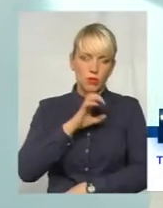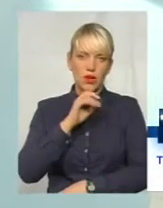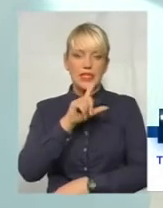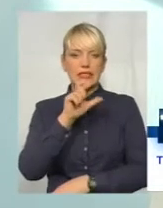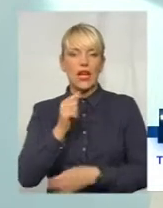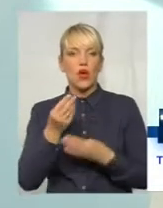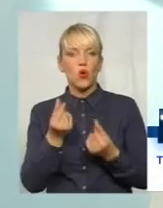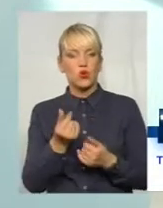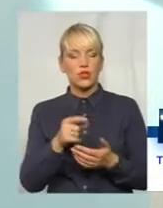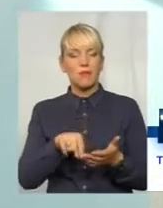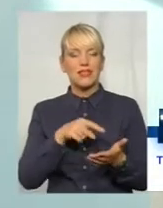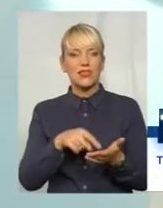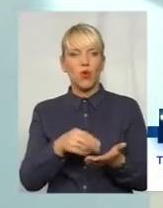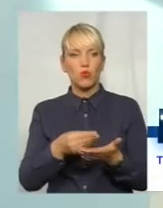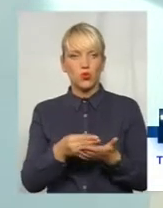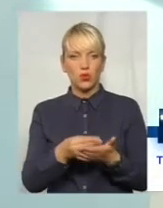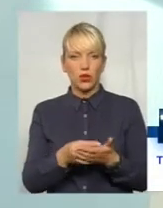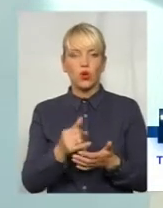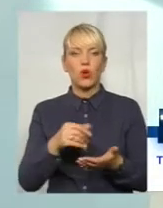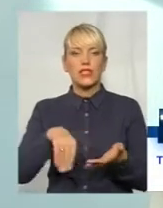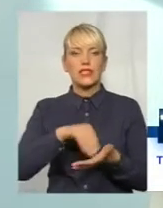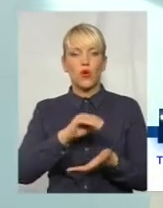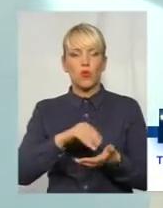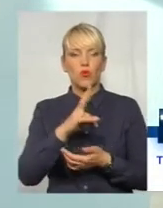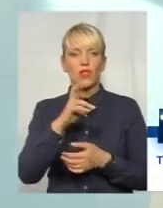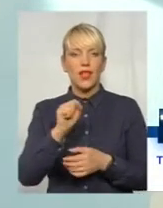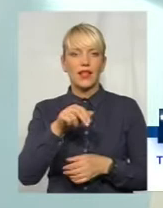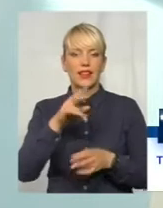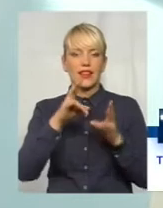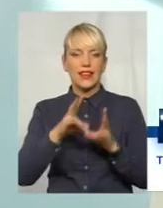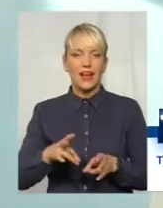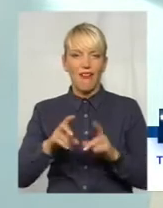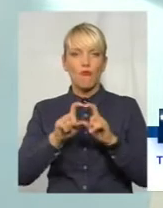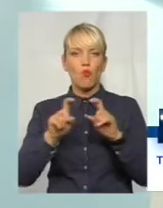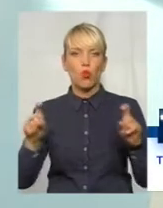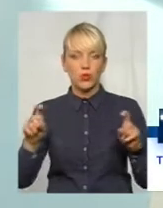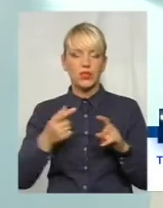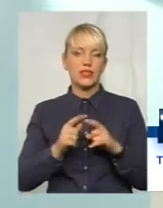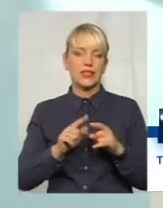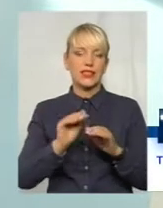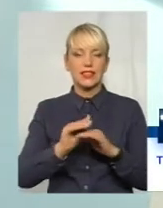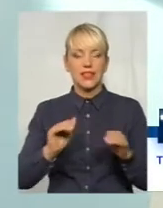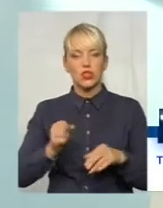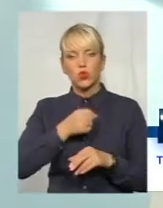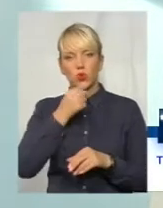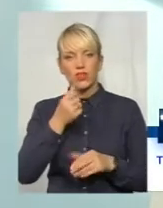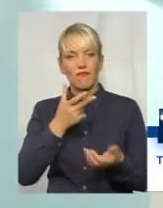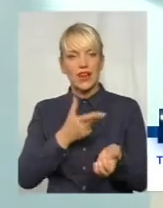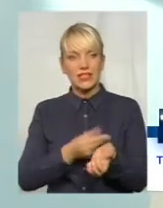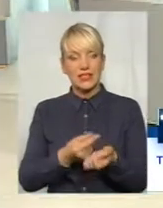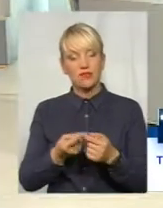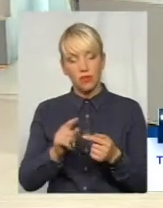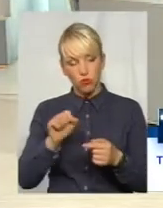бюджету закуповується на травмпункти дитячої і дорослої вакцина. І цю вакцину ми можемо вже керувати нею самі.